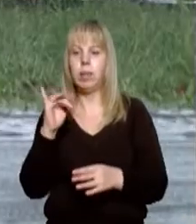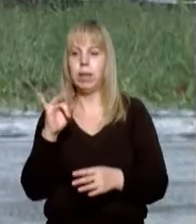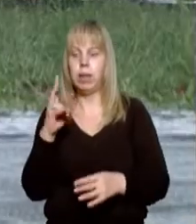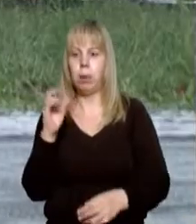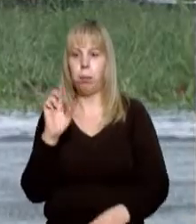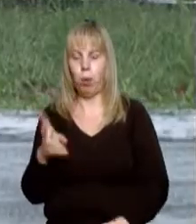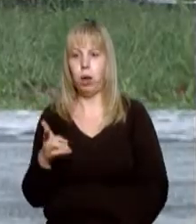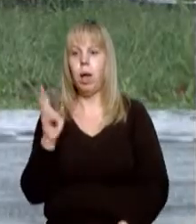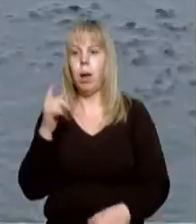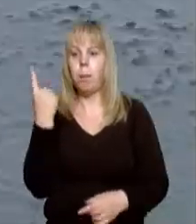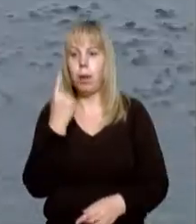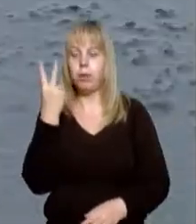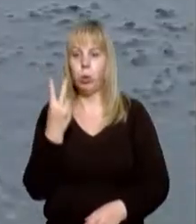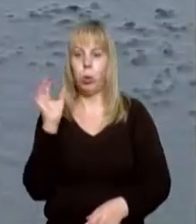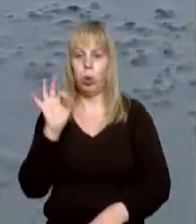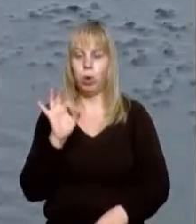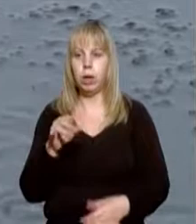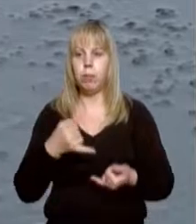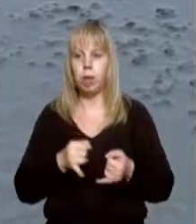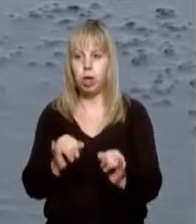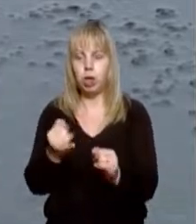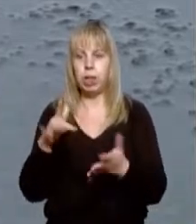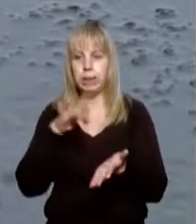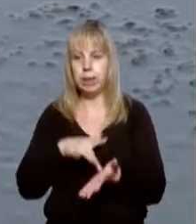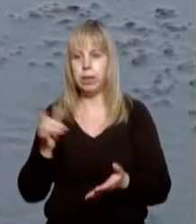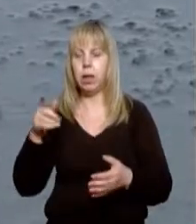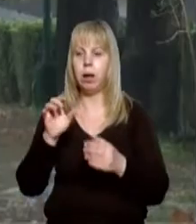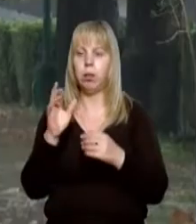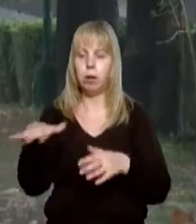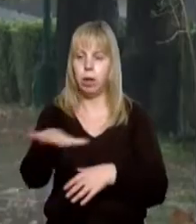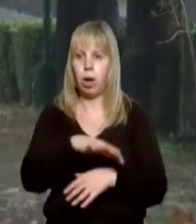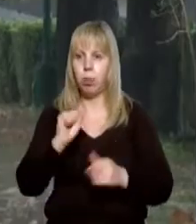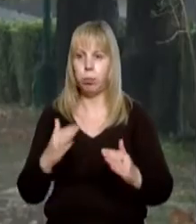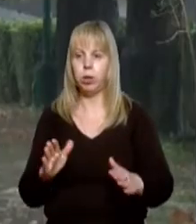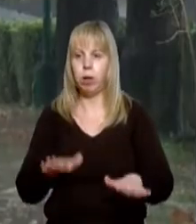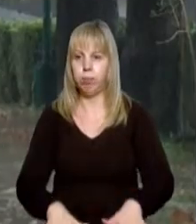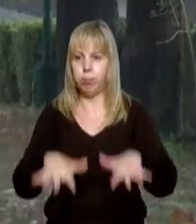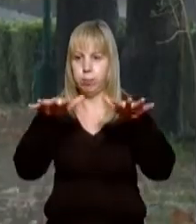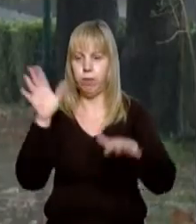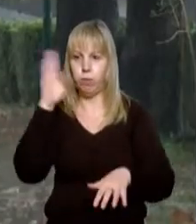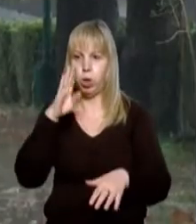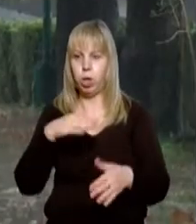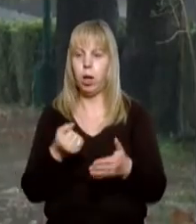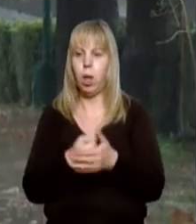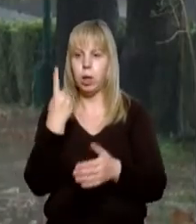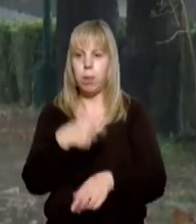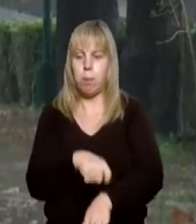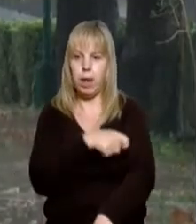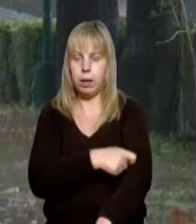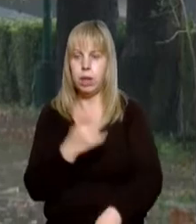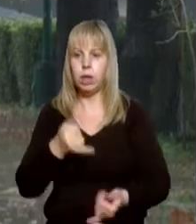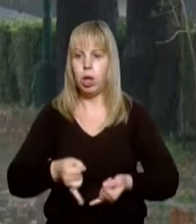Василина Блох. 1-2 жовтня на річках центральної та західної частин краю буде підвищення рівню води до понад метра.